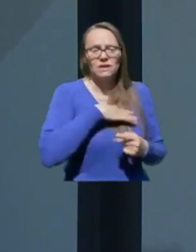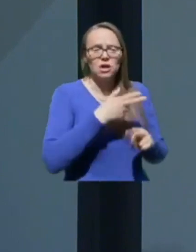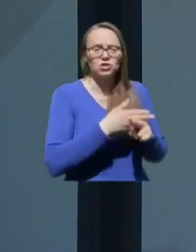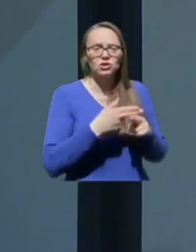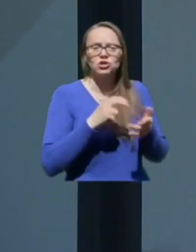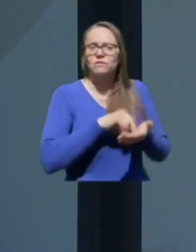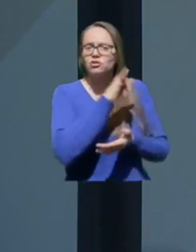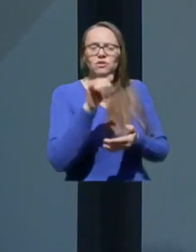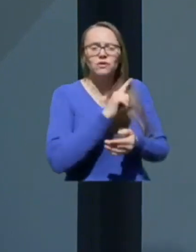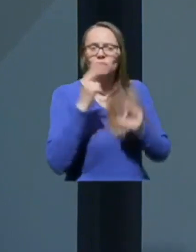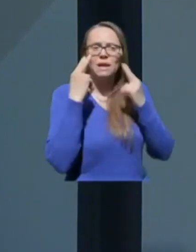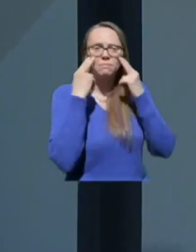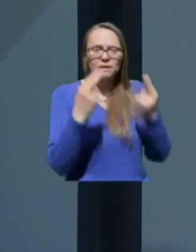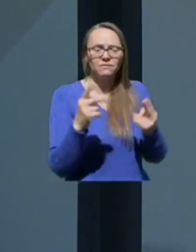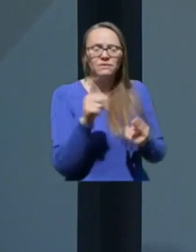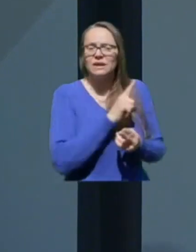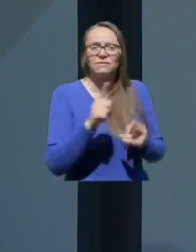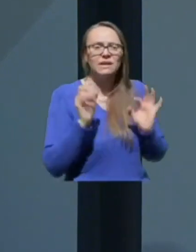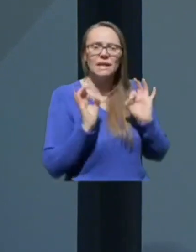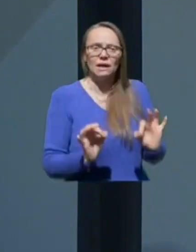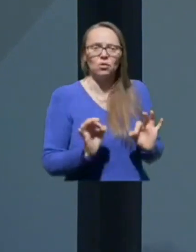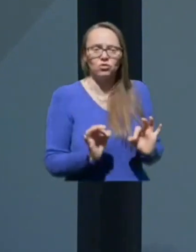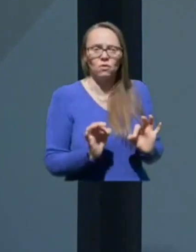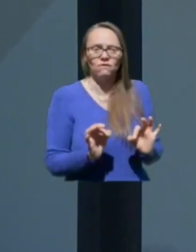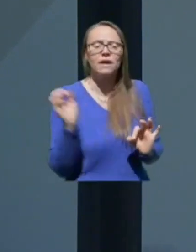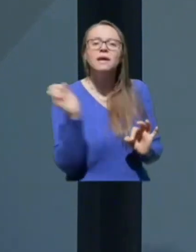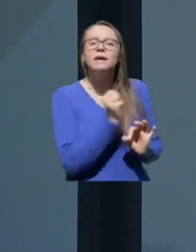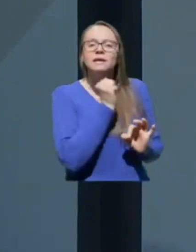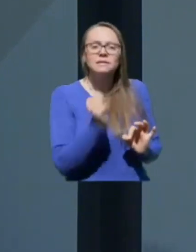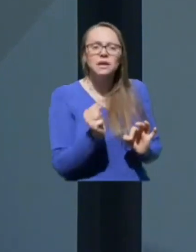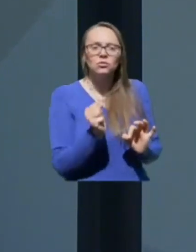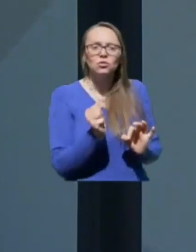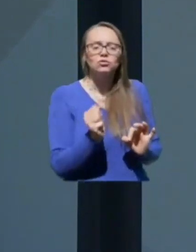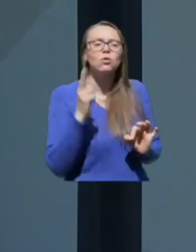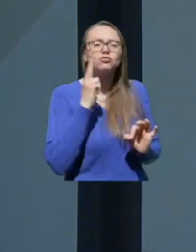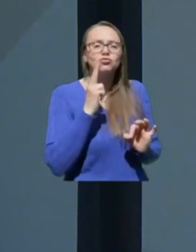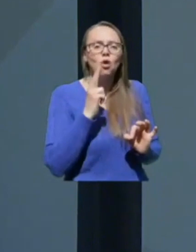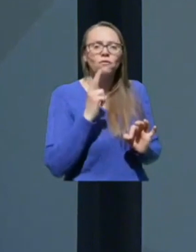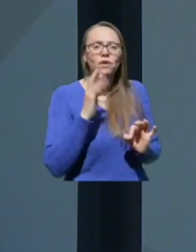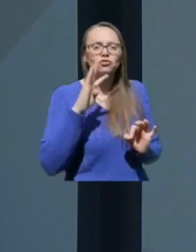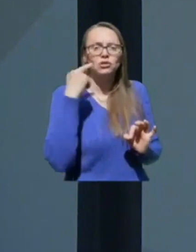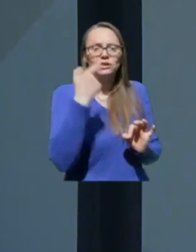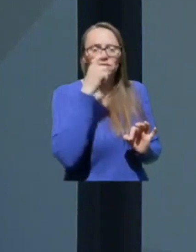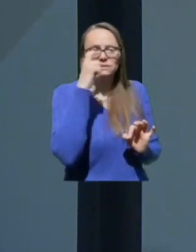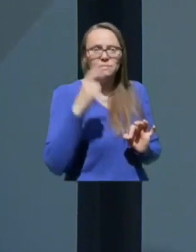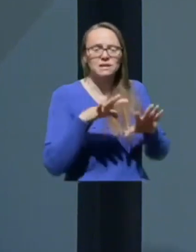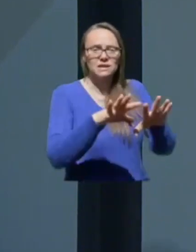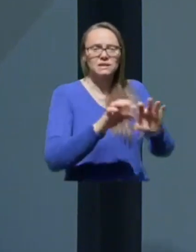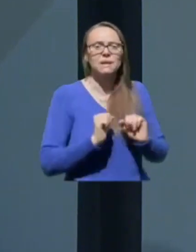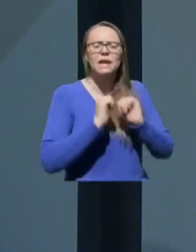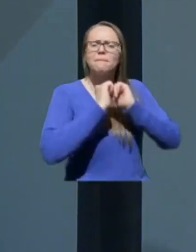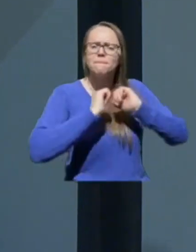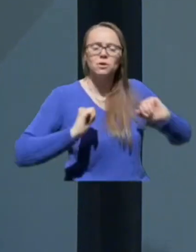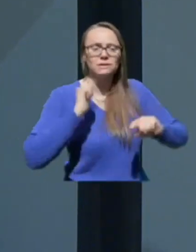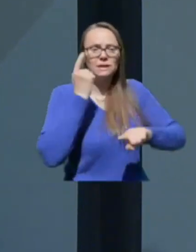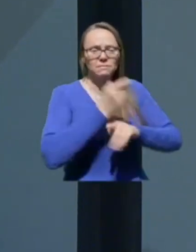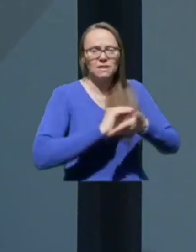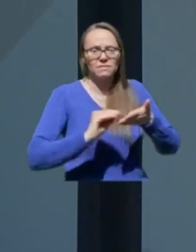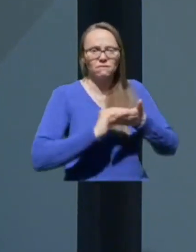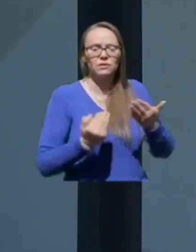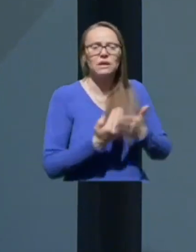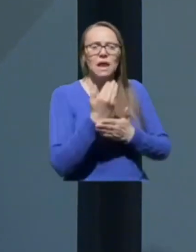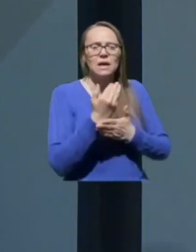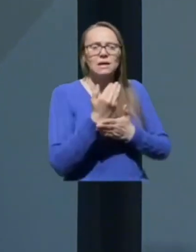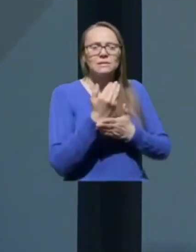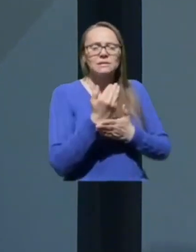nepredbedljive in negotove, zato smo v škofje 24. marca sprejeli posebna navodila za obhajanje